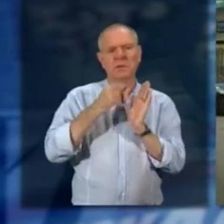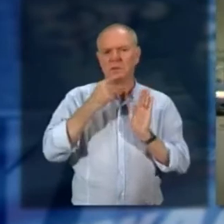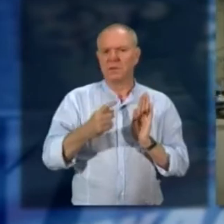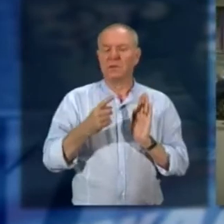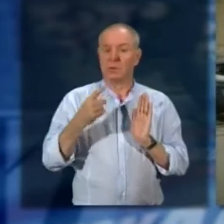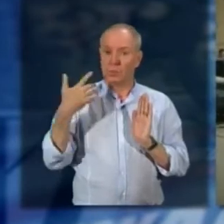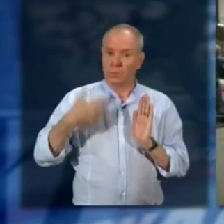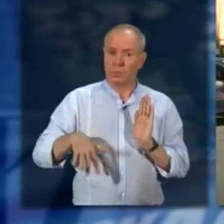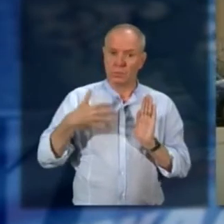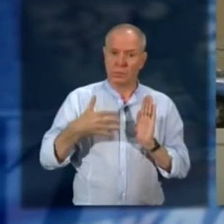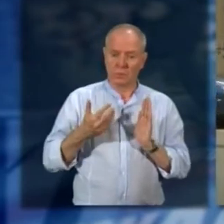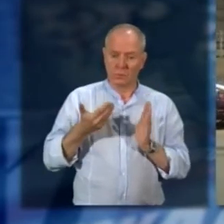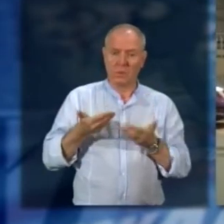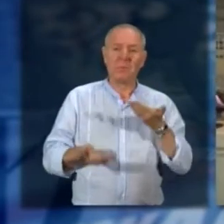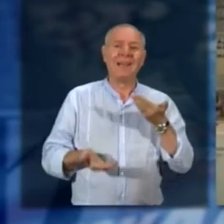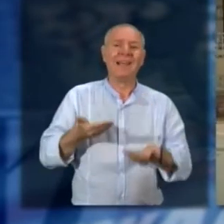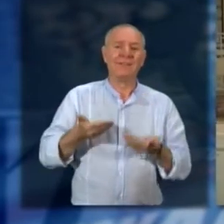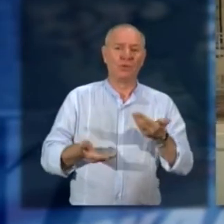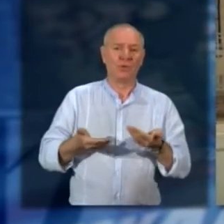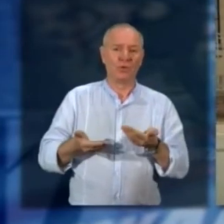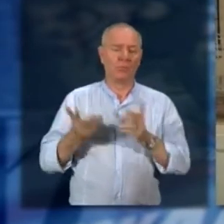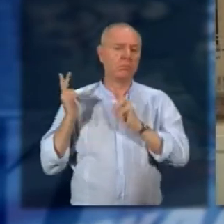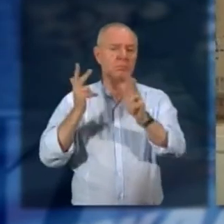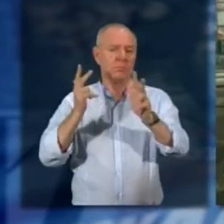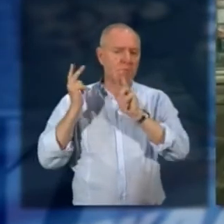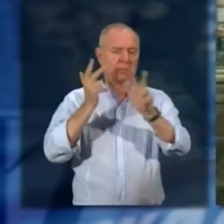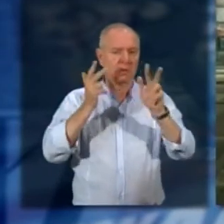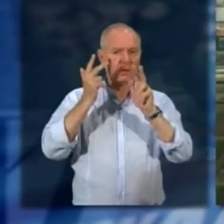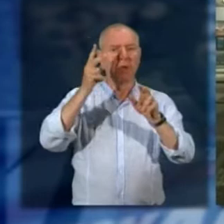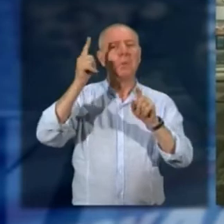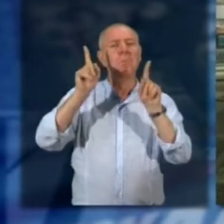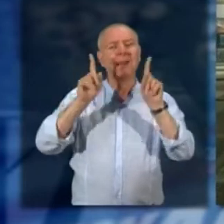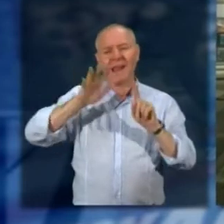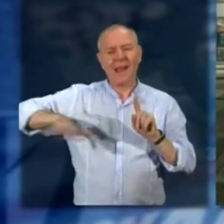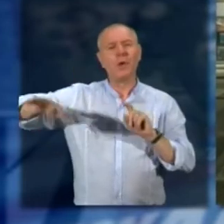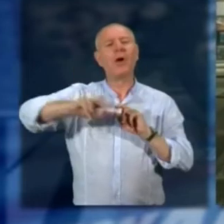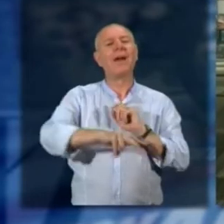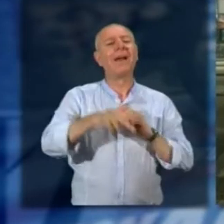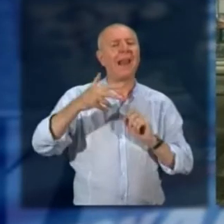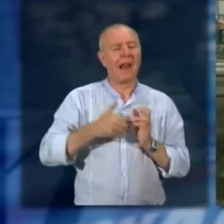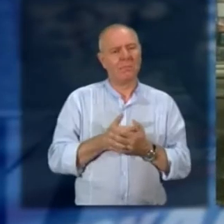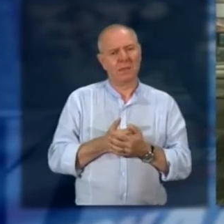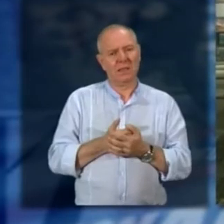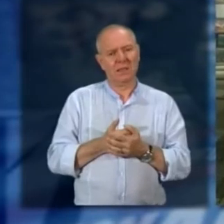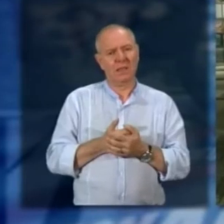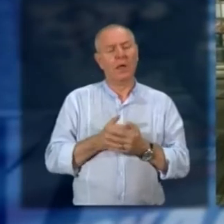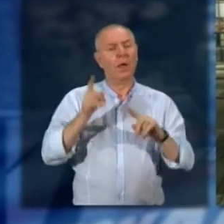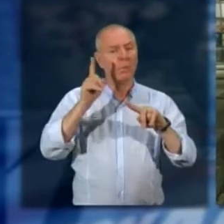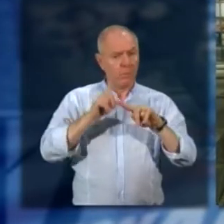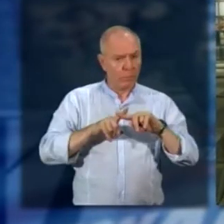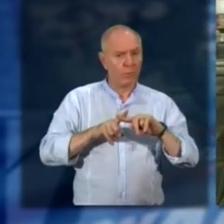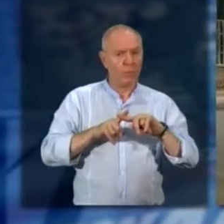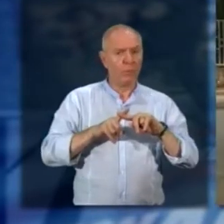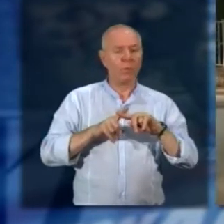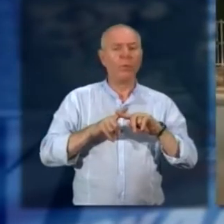l'elevato quantitativo di stupefacente oggetto di viaggi di rifornimento nel milanese e in Calabria e anche la fallita trattativa nell